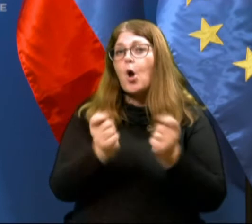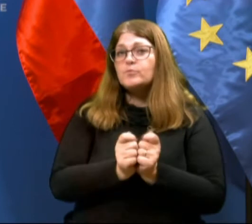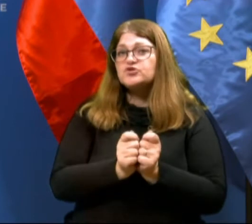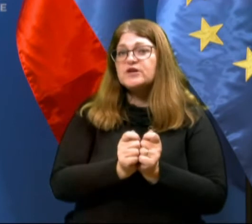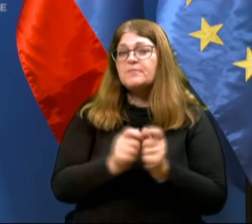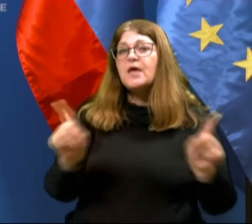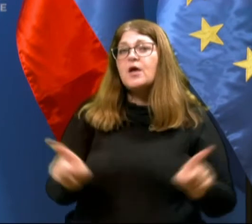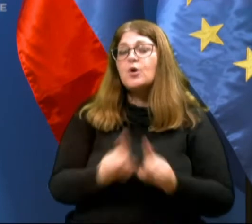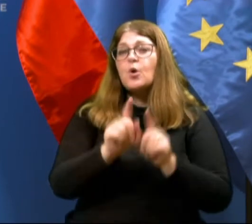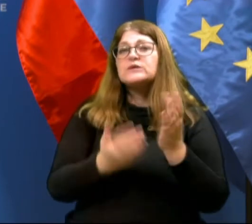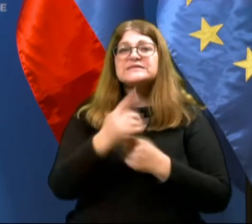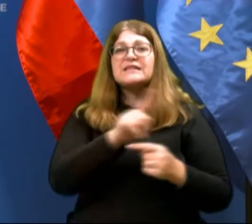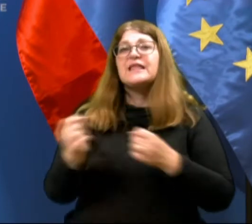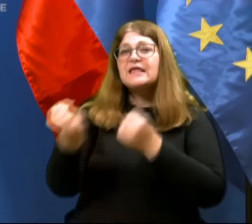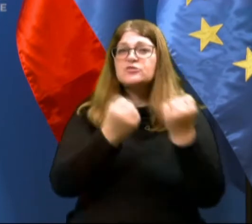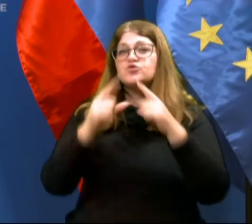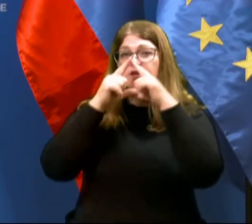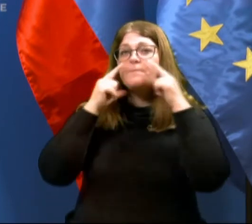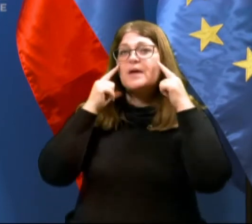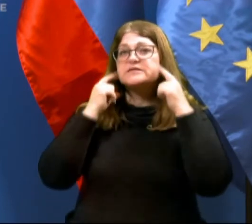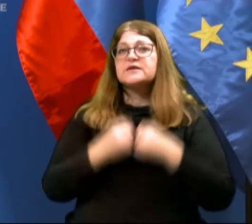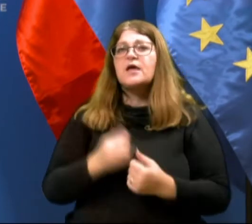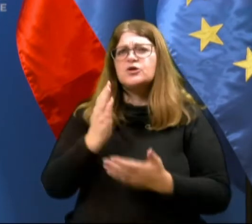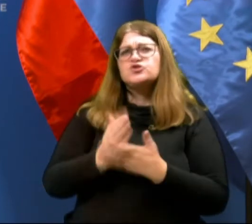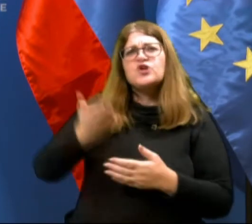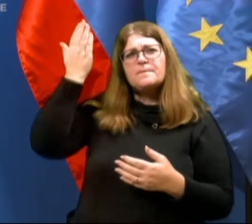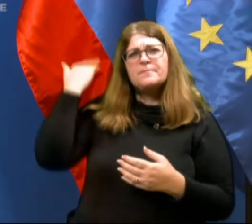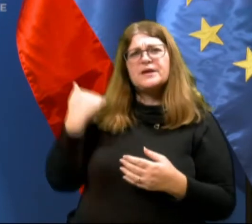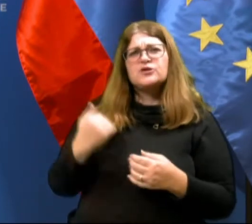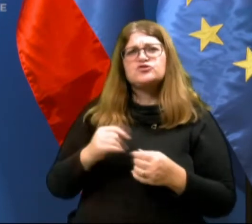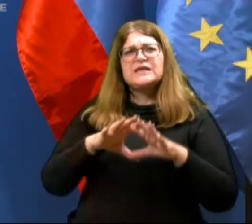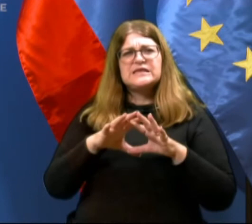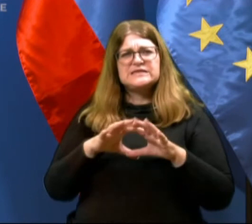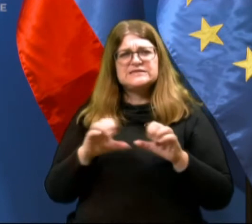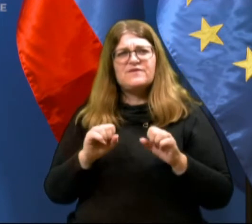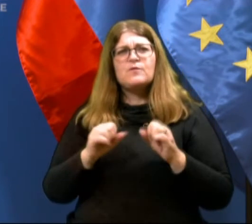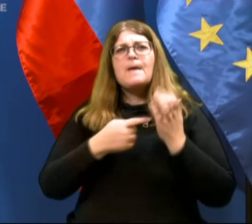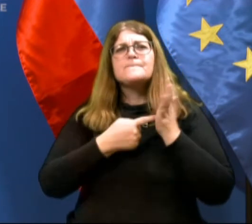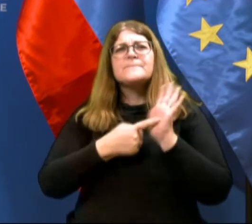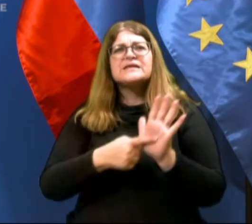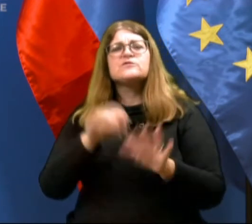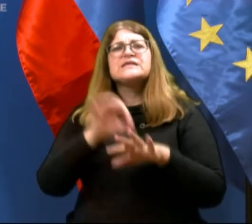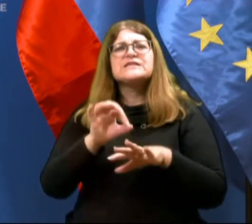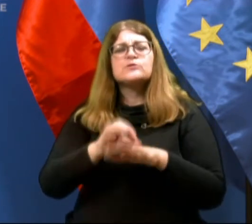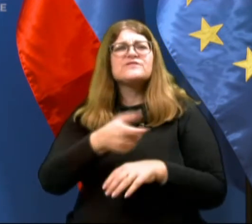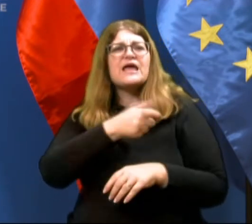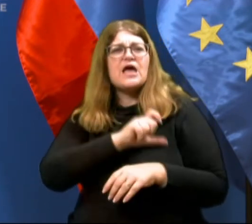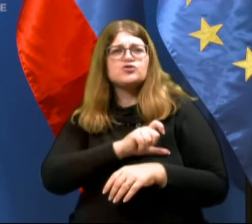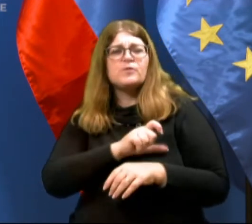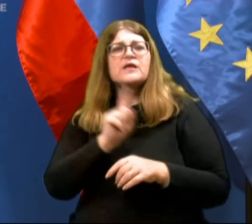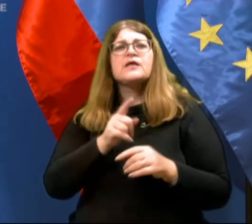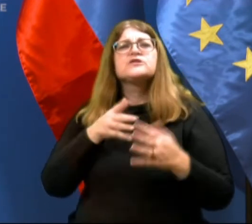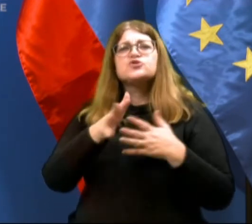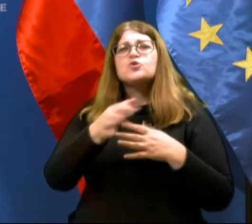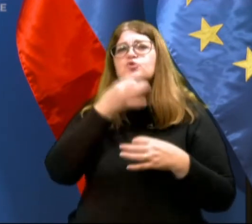kot tudi za nenošenje mask. Že prej, pri prejšnji izvedbi predstavnice zdravstvenega špektorata, pa skozi